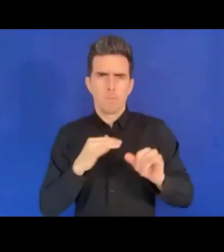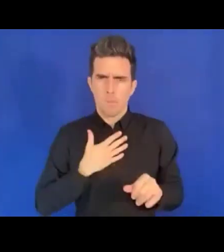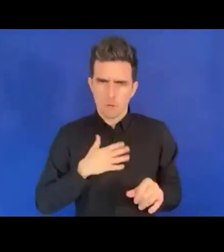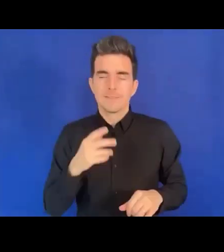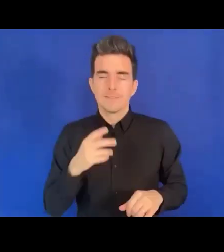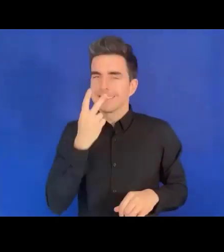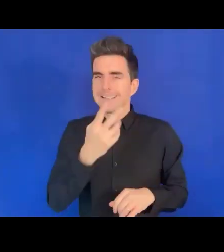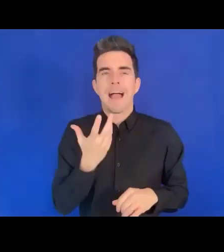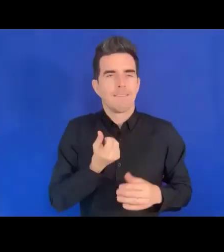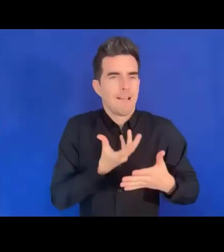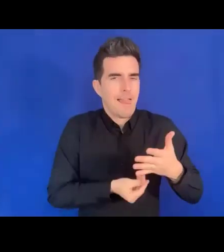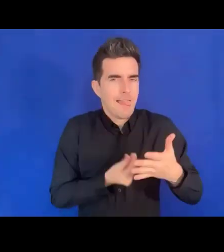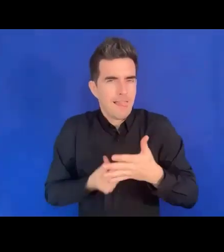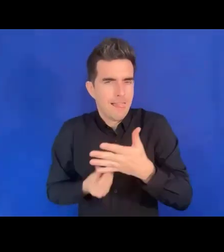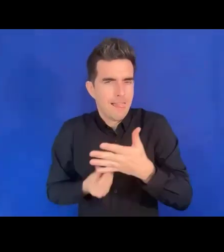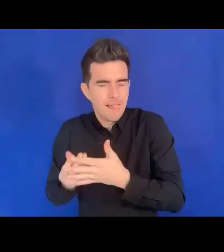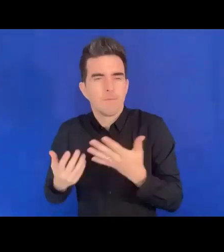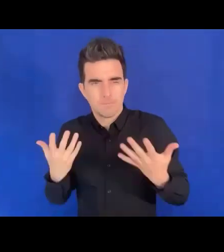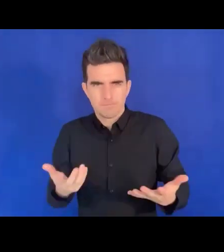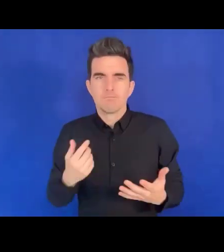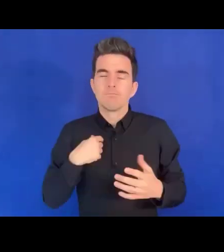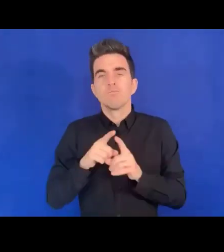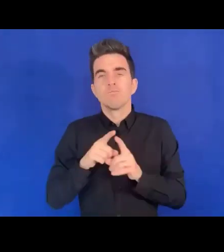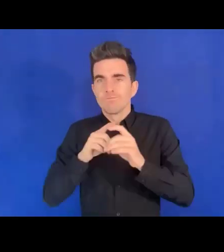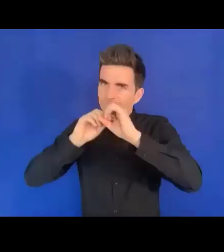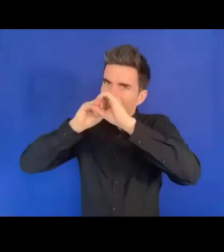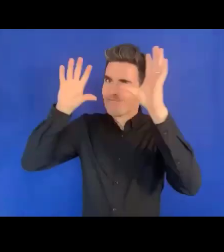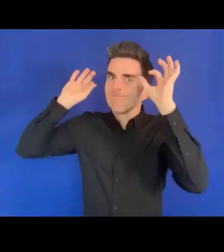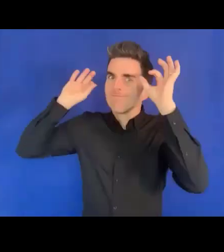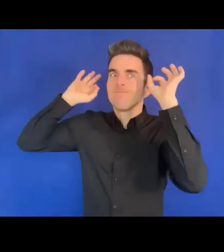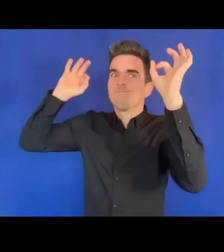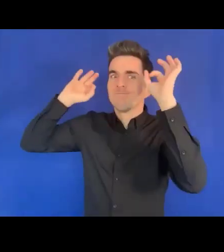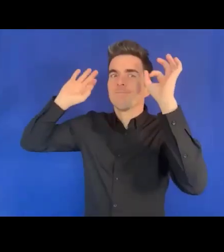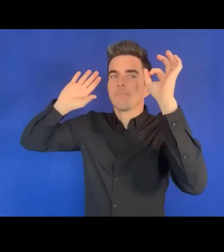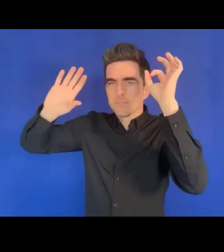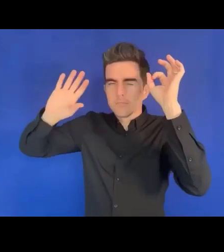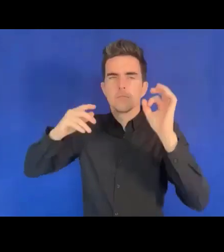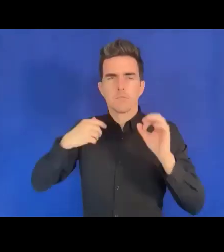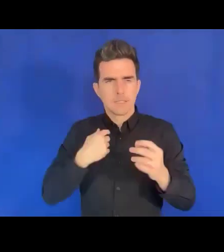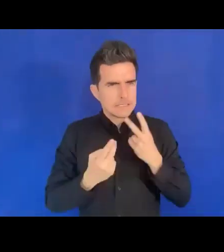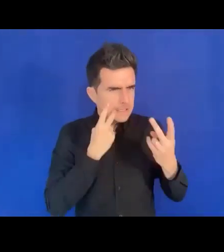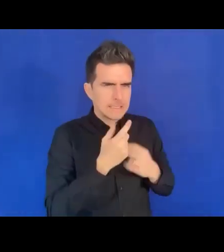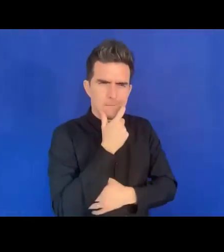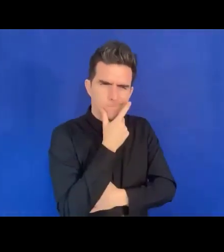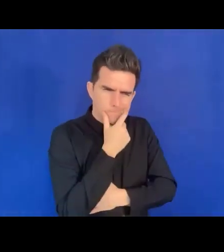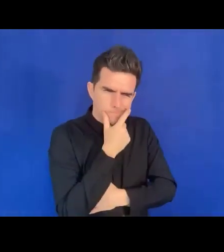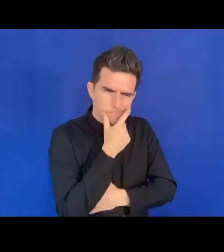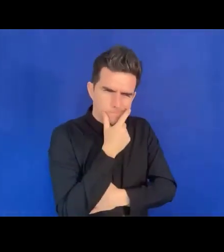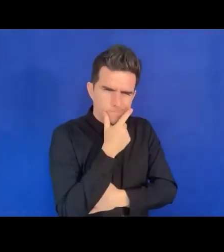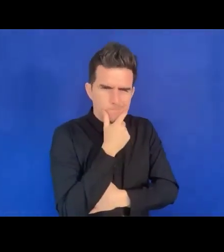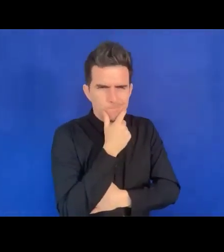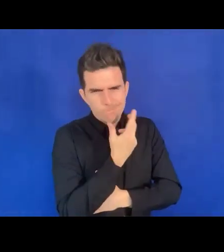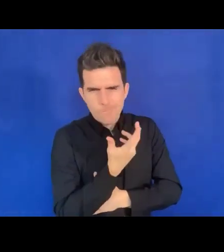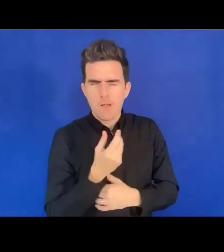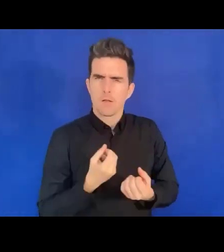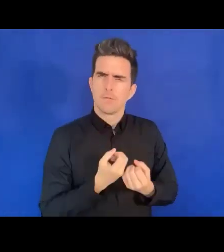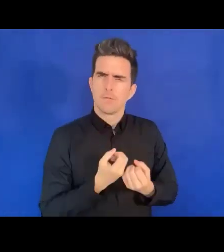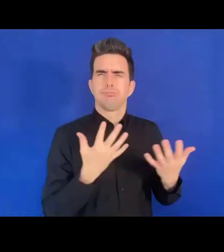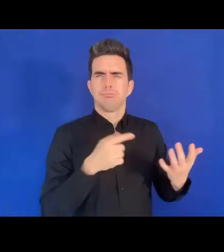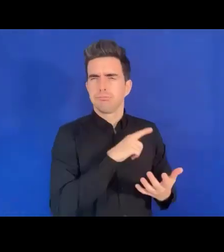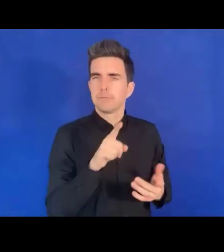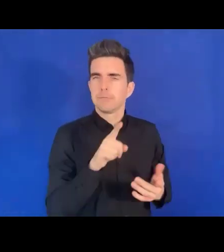expérimentons maintenant. Nous faisons face à plusieurs exclusions. Je pense par exemple à ce qui s'est passé avec la COVID-19, lorsqu